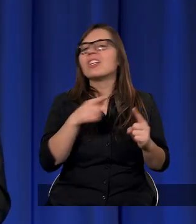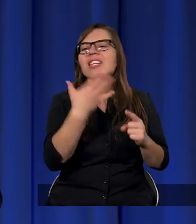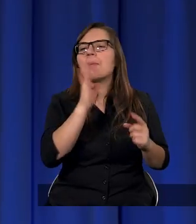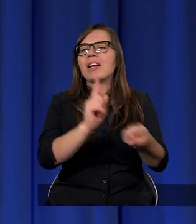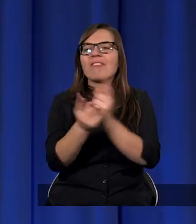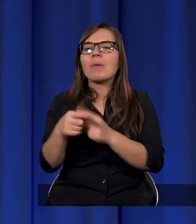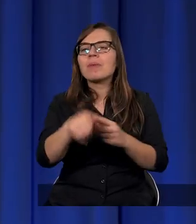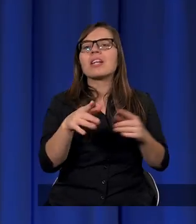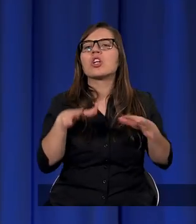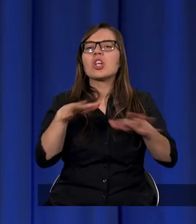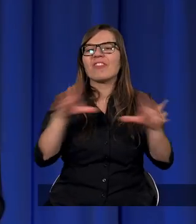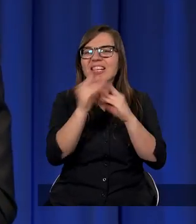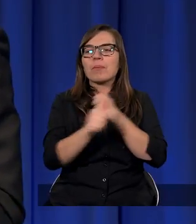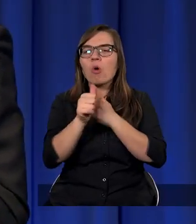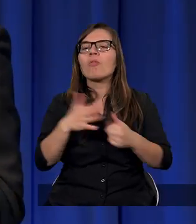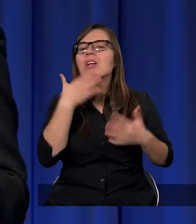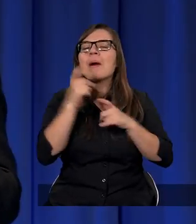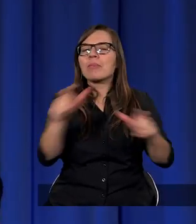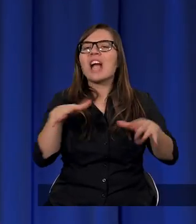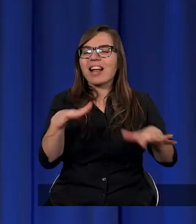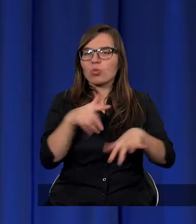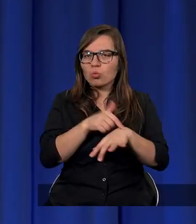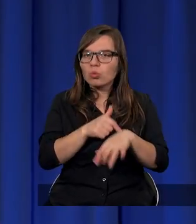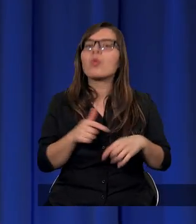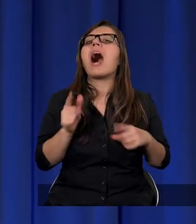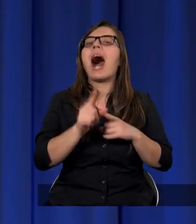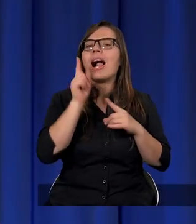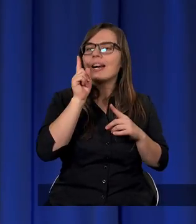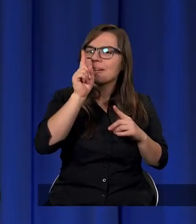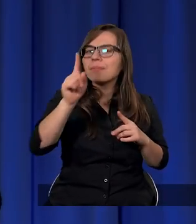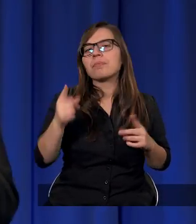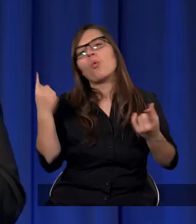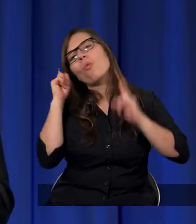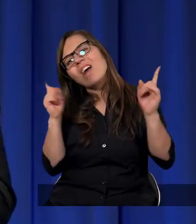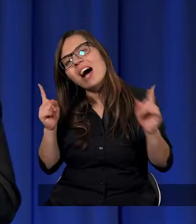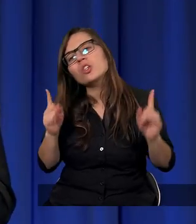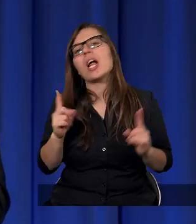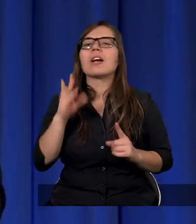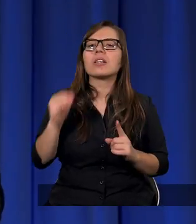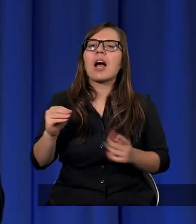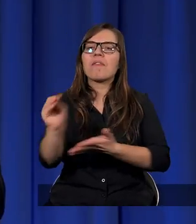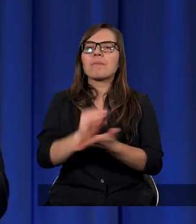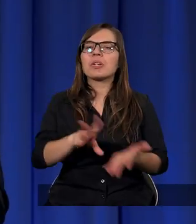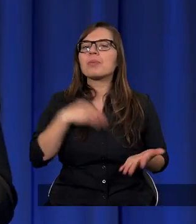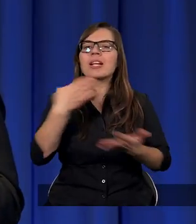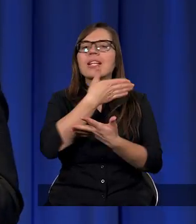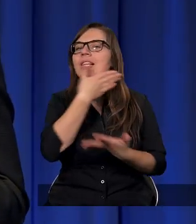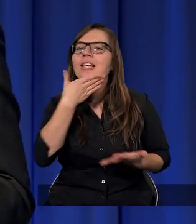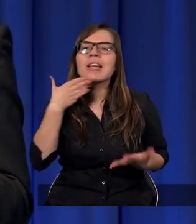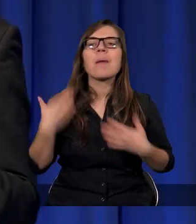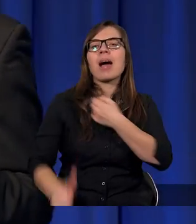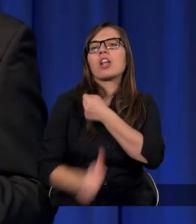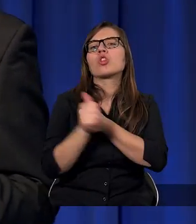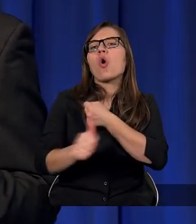wymieniał, bo nie mamy też tyle czasu na to, ale chociażby uważali, że w Biblii nie ma dowodów na